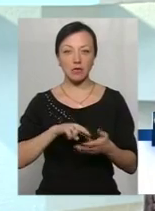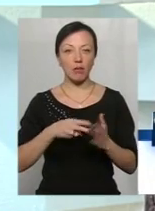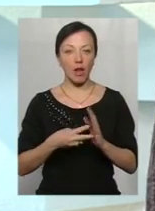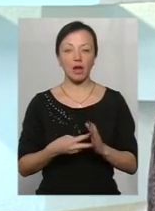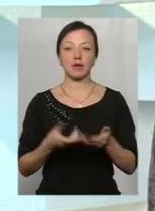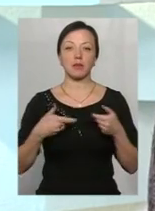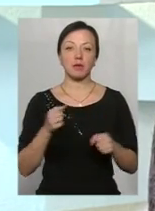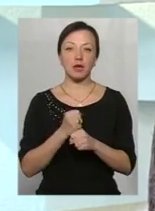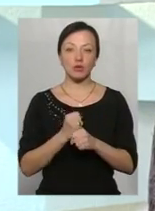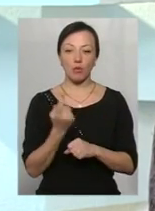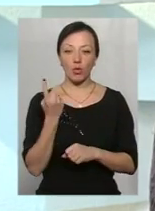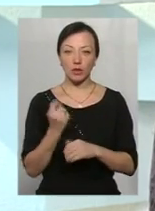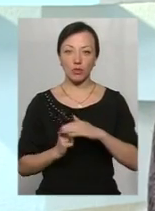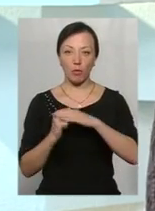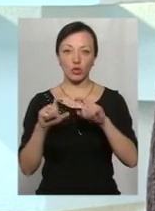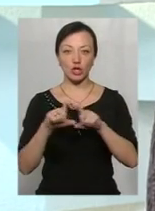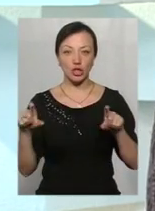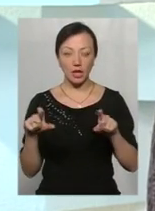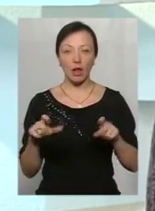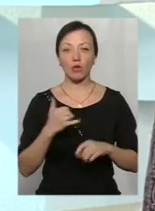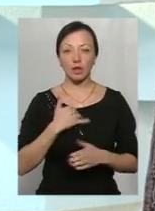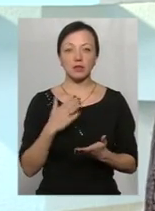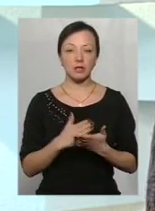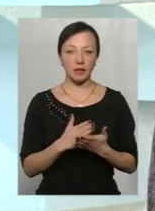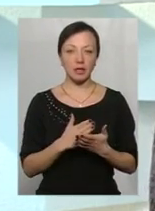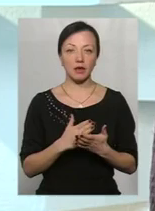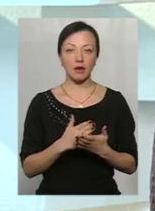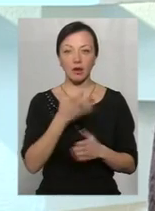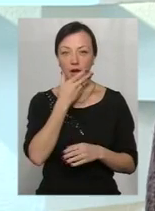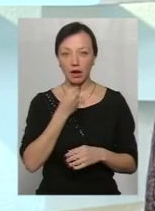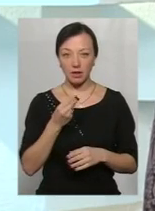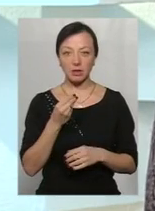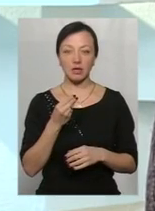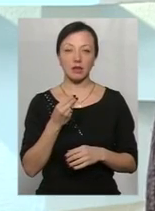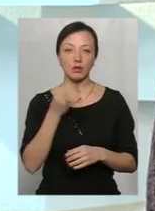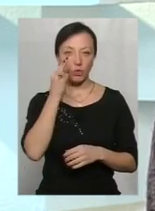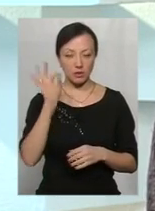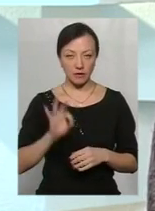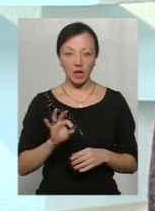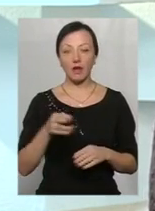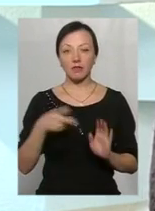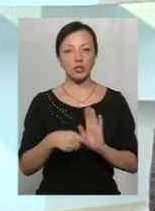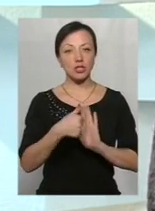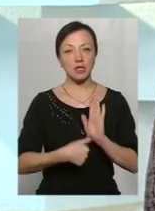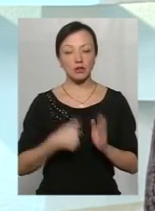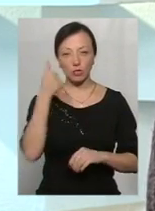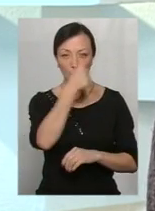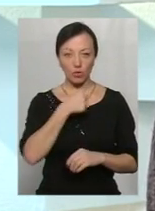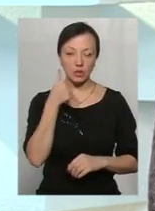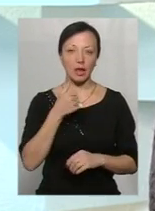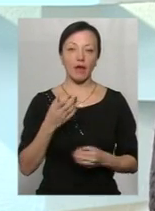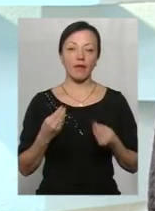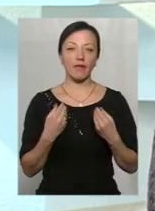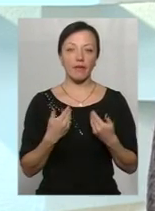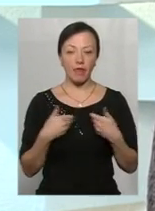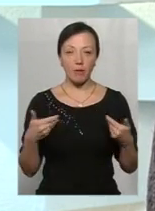Ми працюємо по одній з опорних шкіл, тобто в нас є досить гарні напрацювання. В 2016 році нам